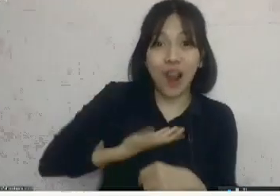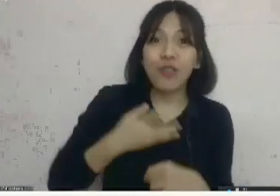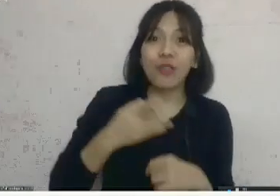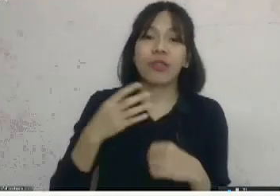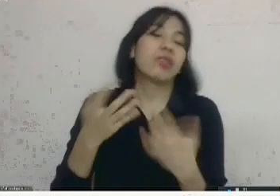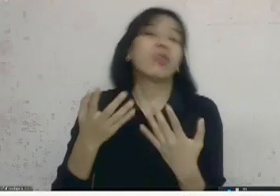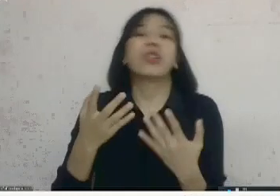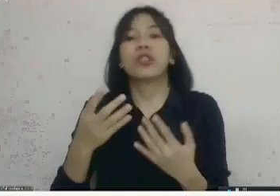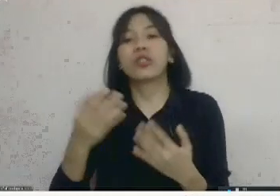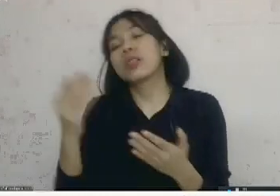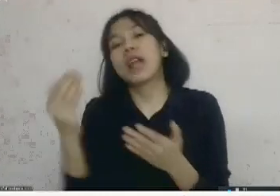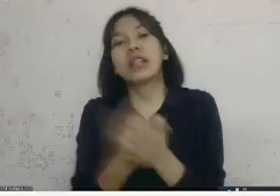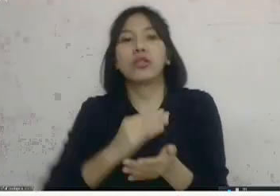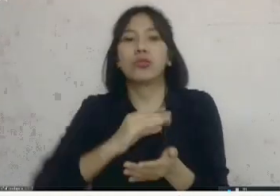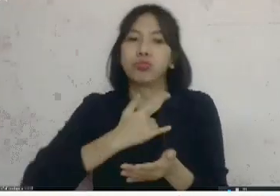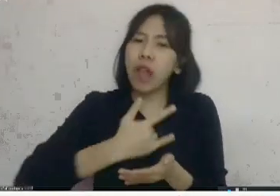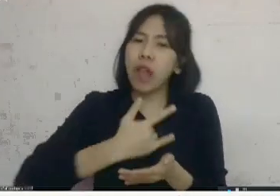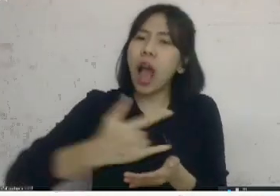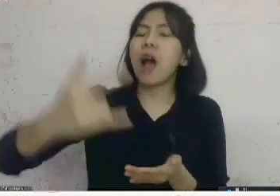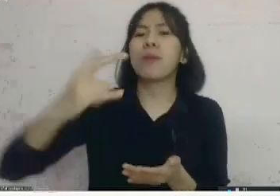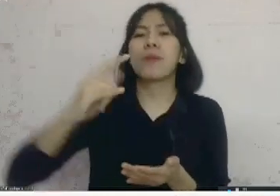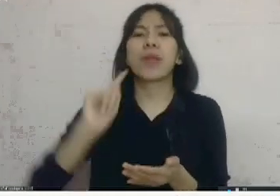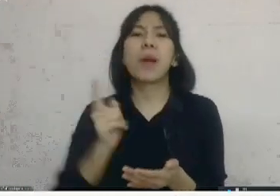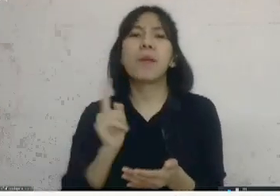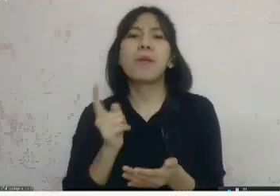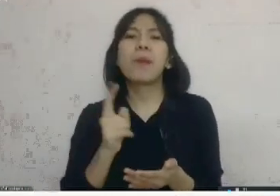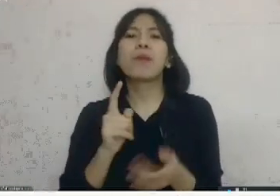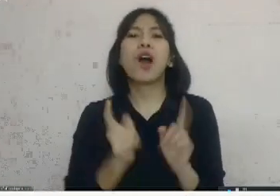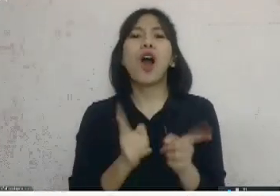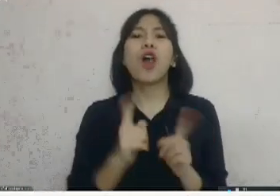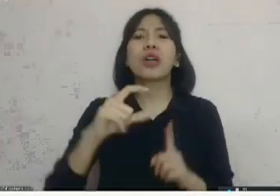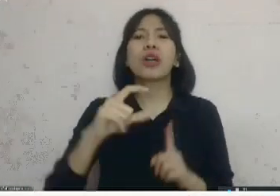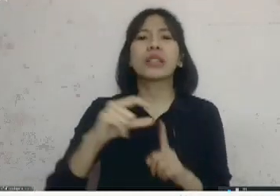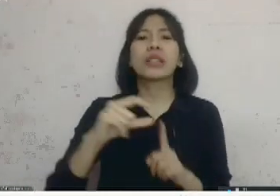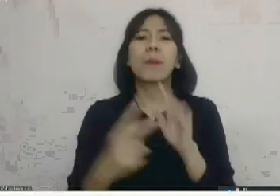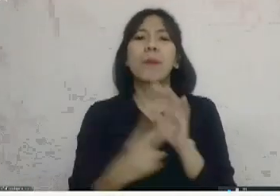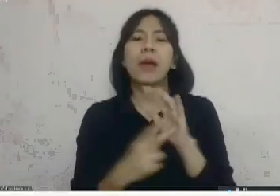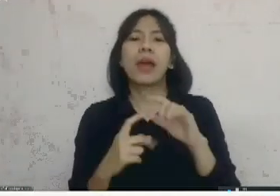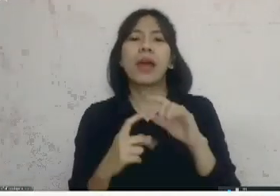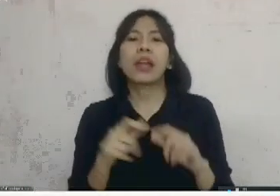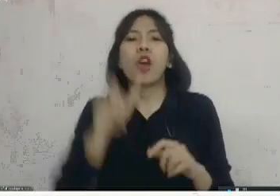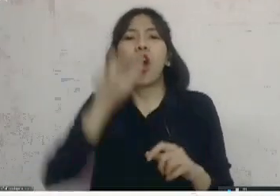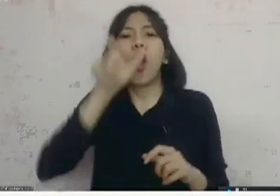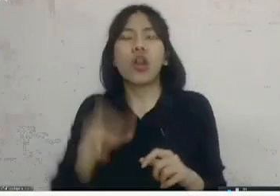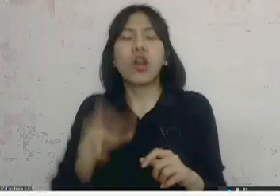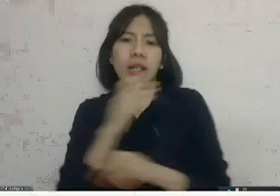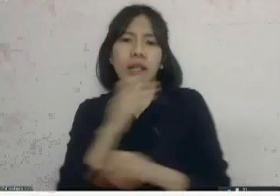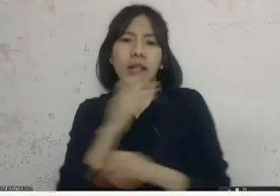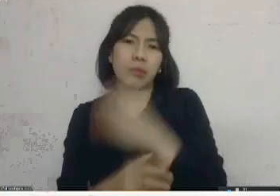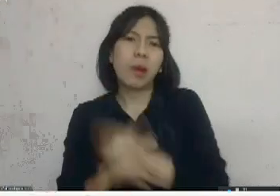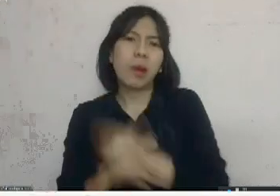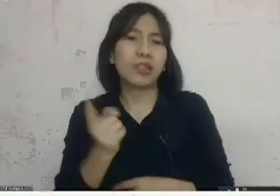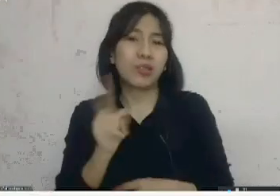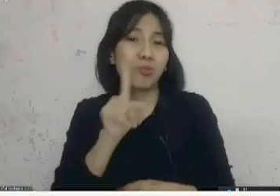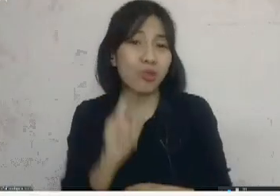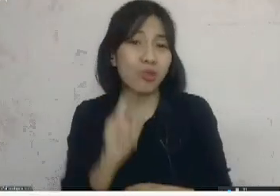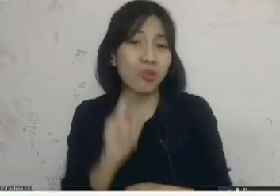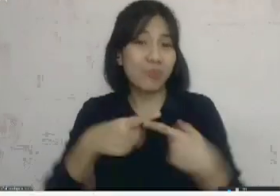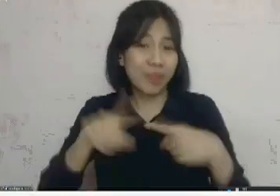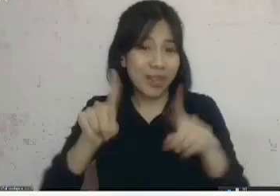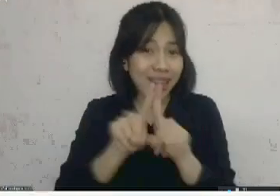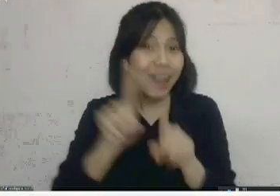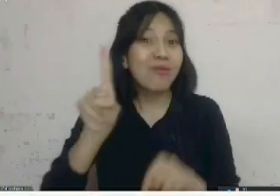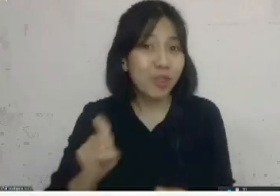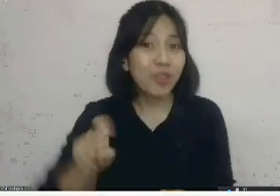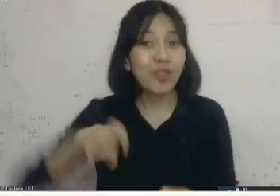penghasilan yang mapan gitu ya karena kan dia pasti juga penyelidikan disabilitas pun juga butuh untuk berkeluarga juga gitu